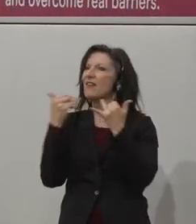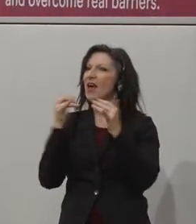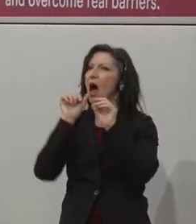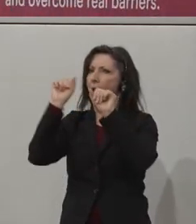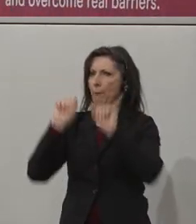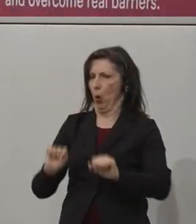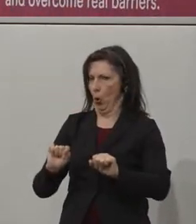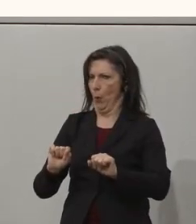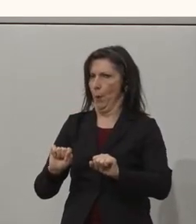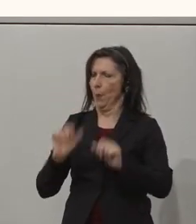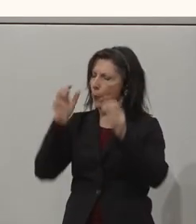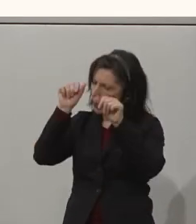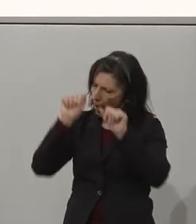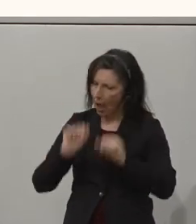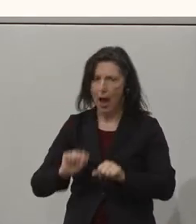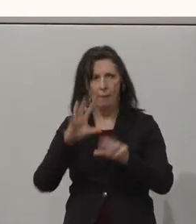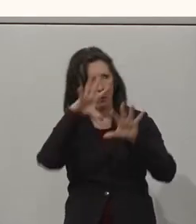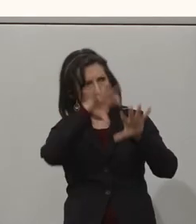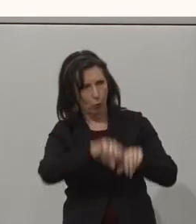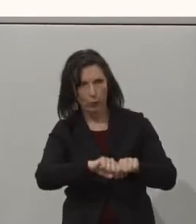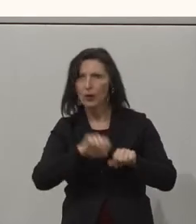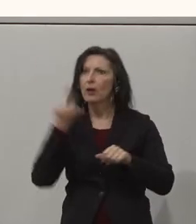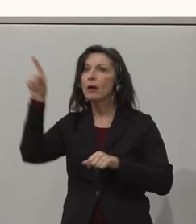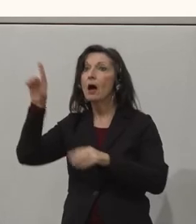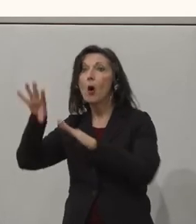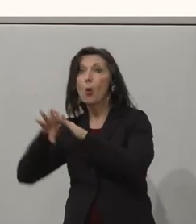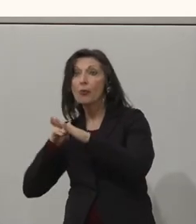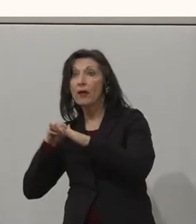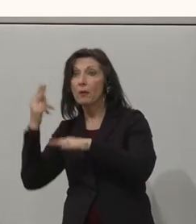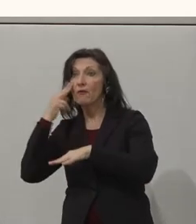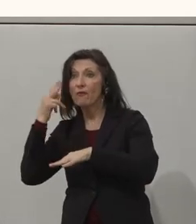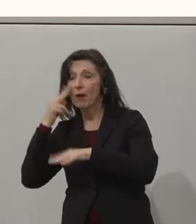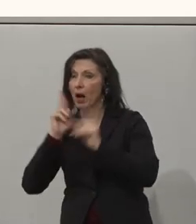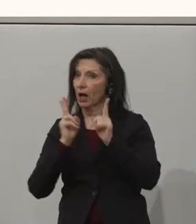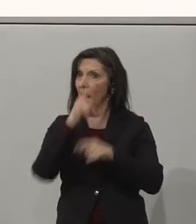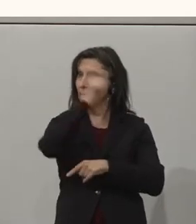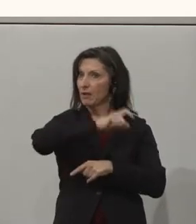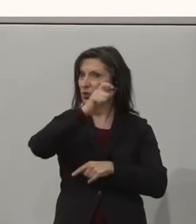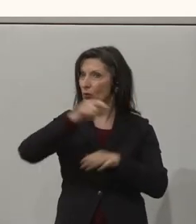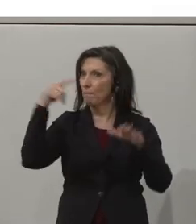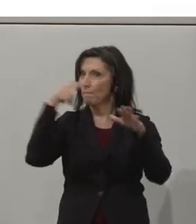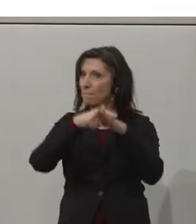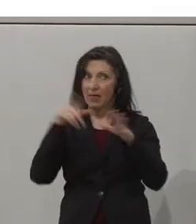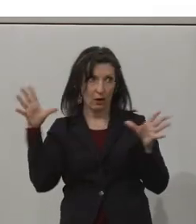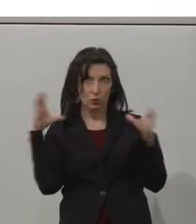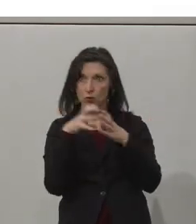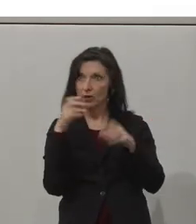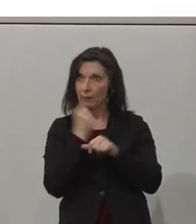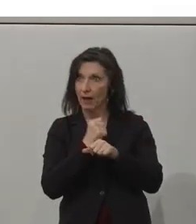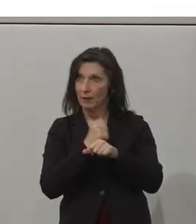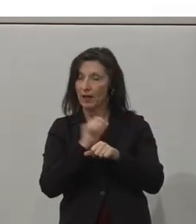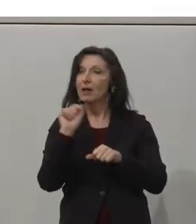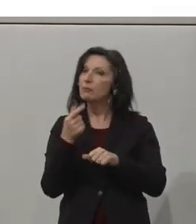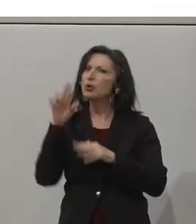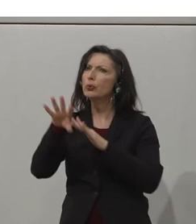We've raised capital from forward-thinking investors who see the need for an inclusive digital world. What is unique